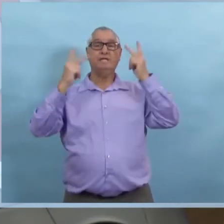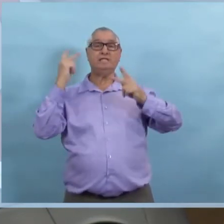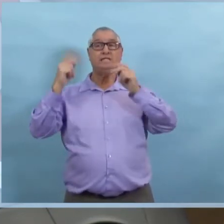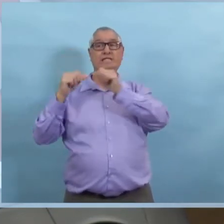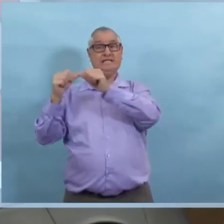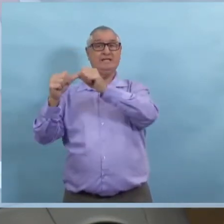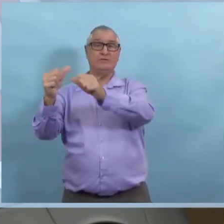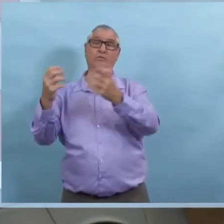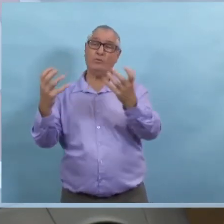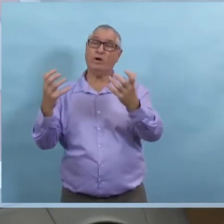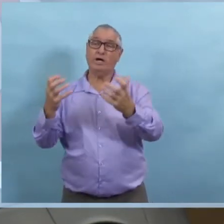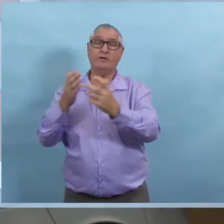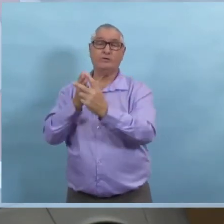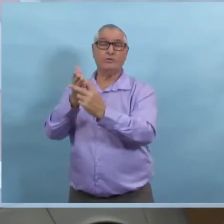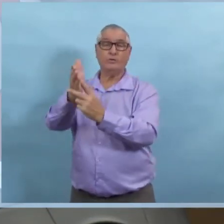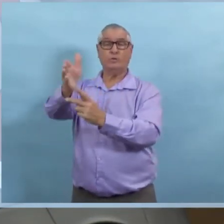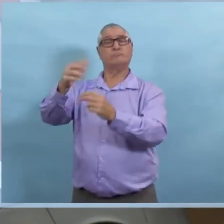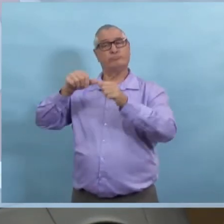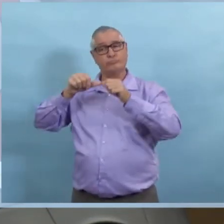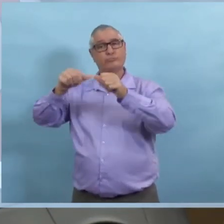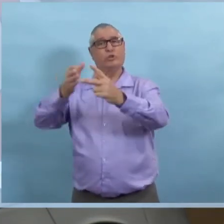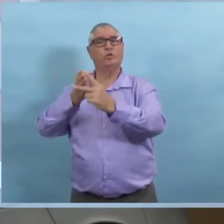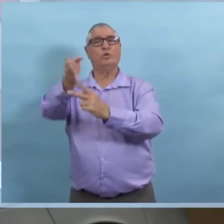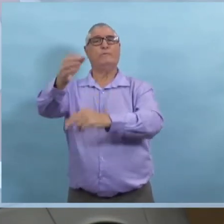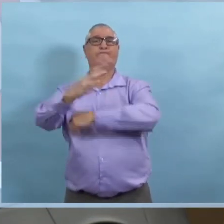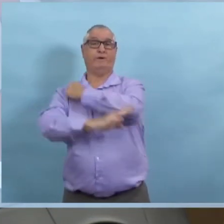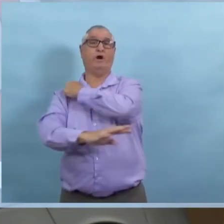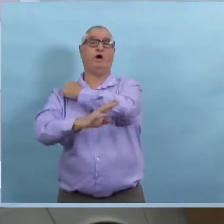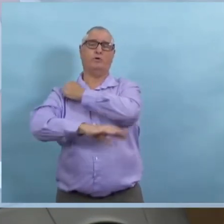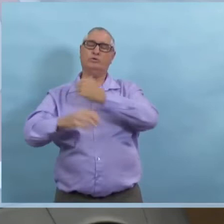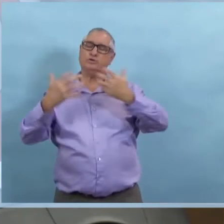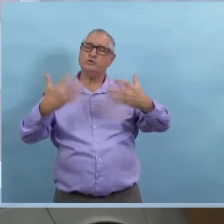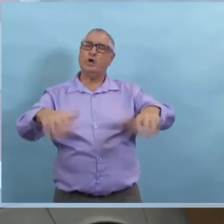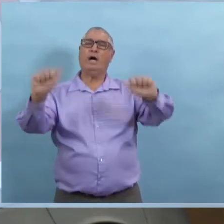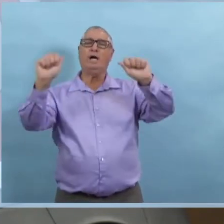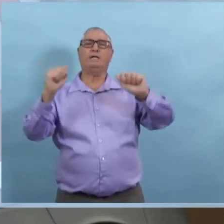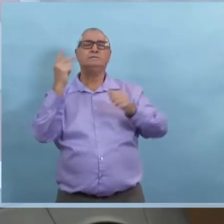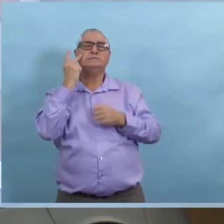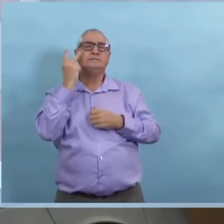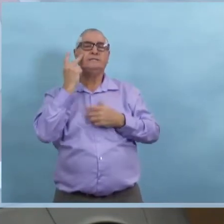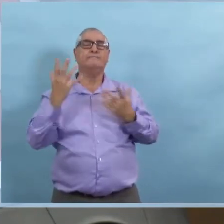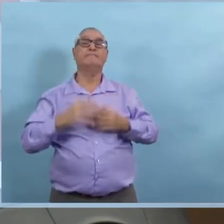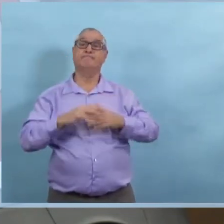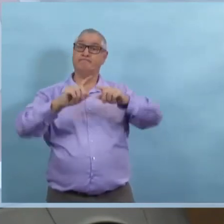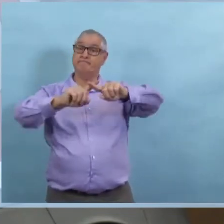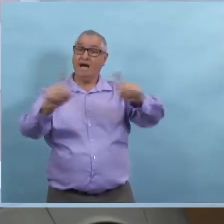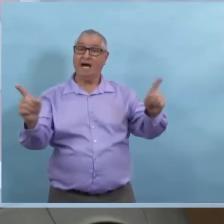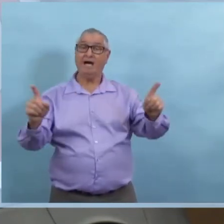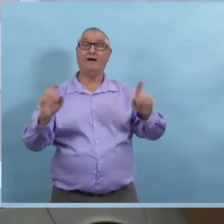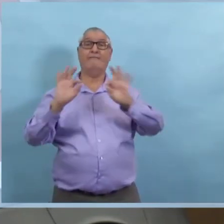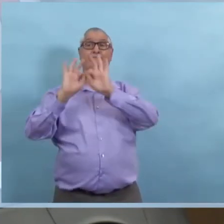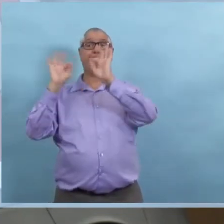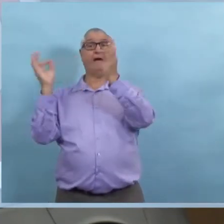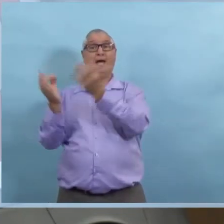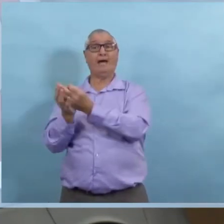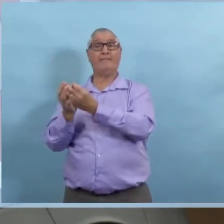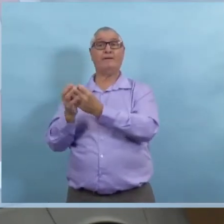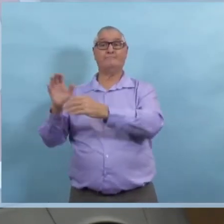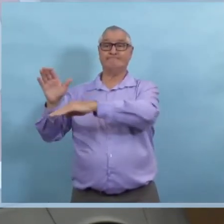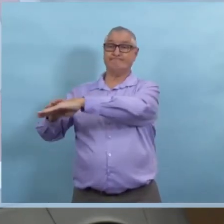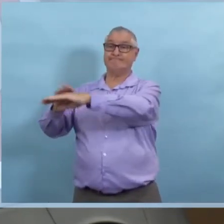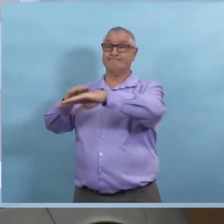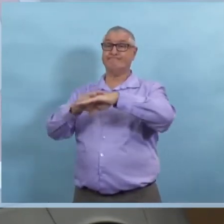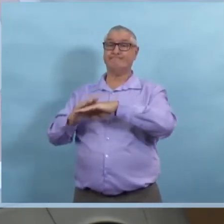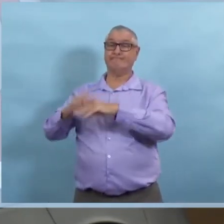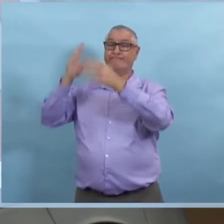même s'il y a une deuxième vague. En même temps, je dirais aux membres des familles de ces résidents,